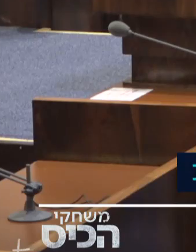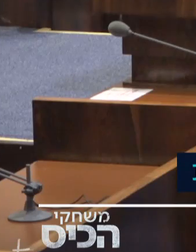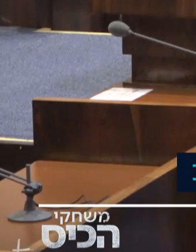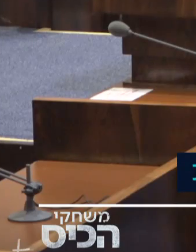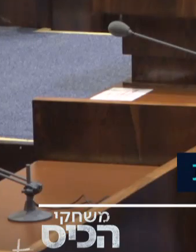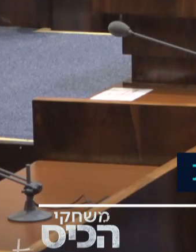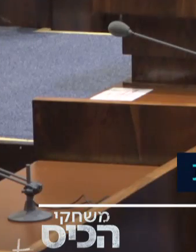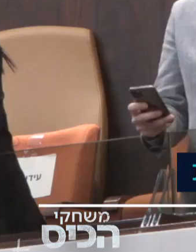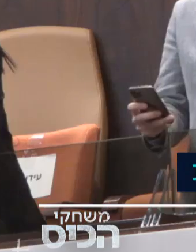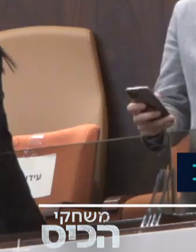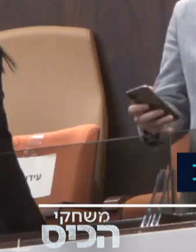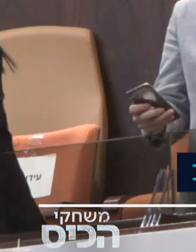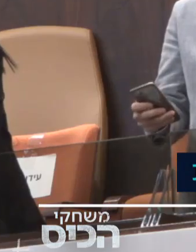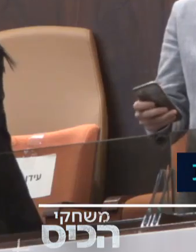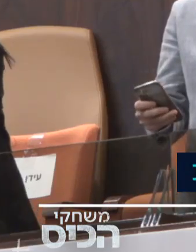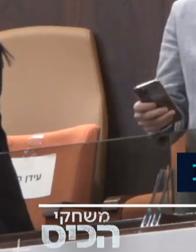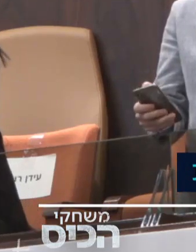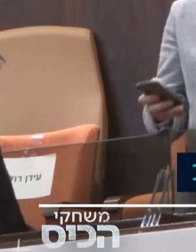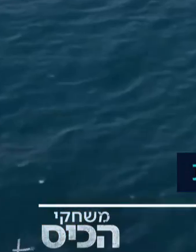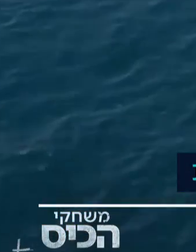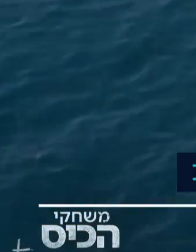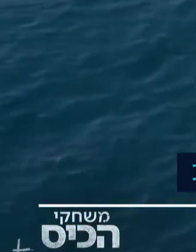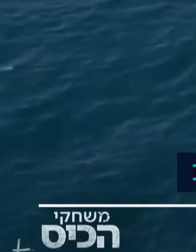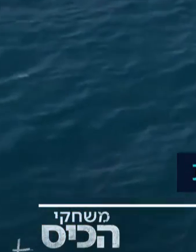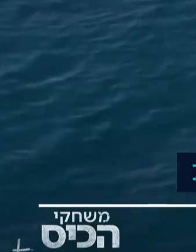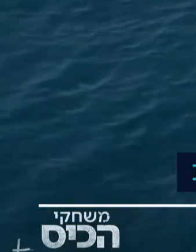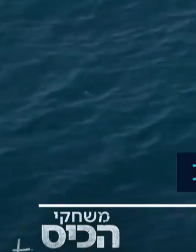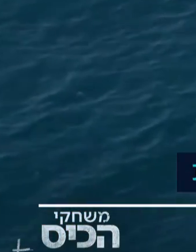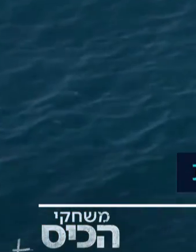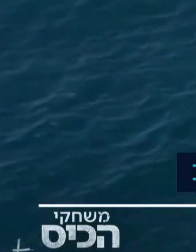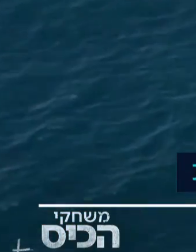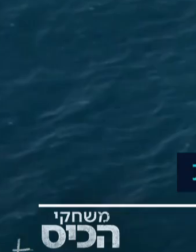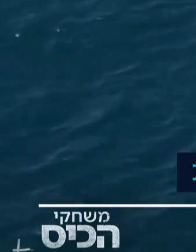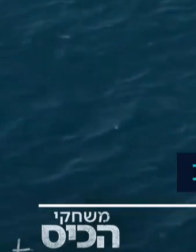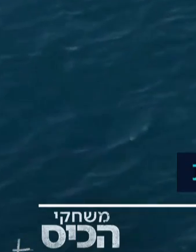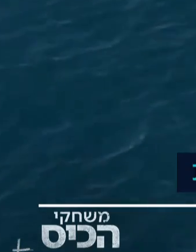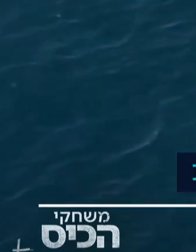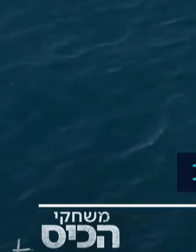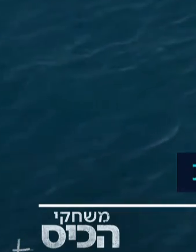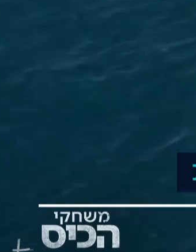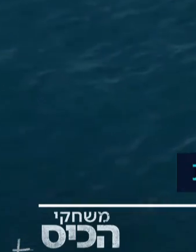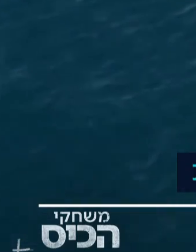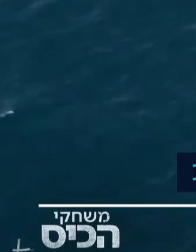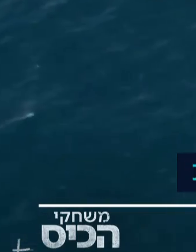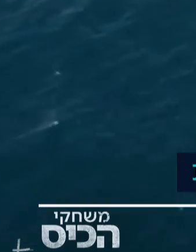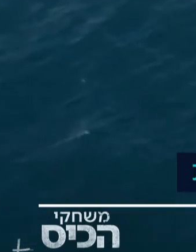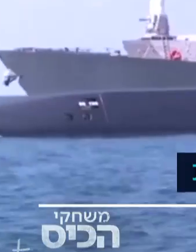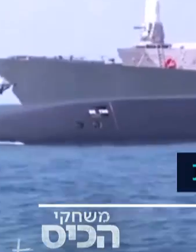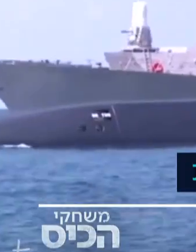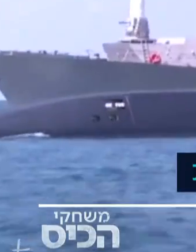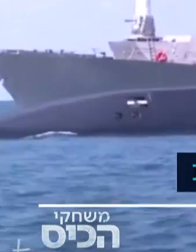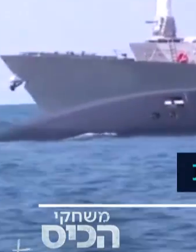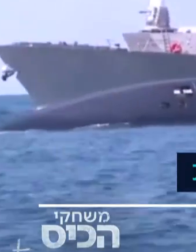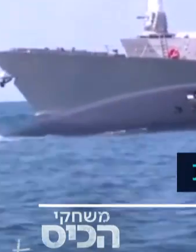פסולה ודרש הצבעה חוזרת, הפעם עם קריאת שמות. פרשת הצוללות, או תיק 3,000, נוגעת להחלטה של ממשלת ישראל